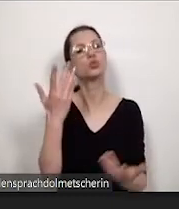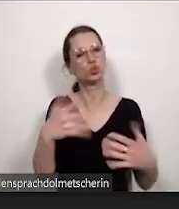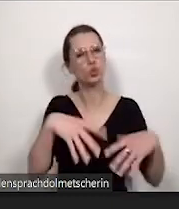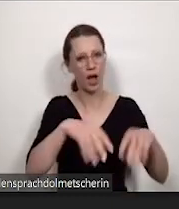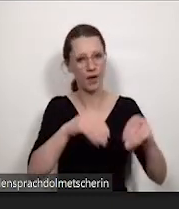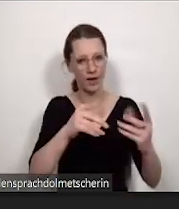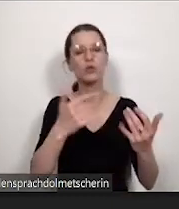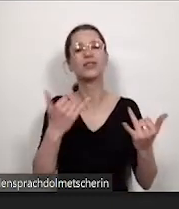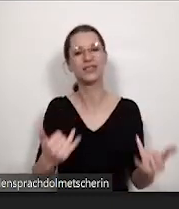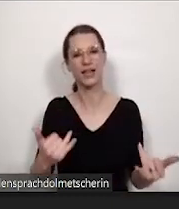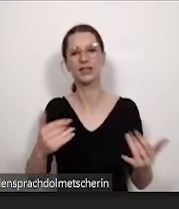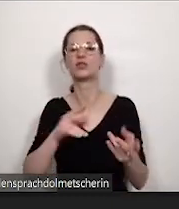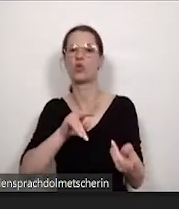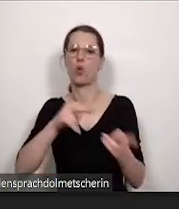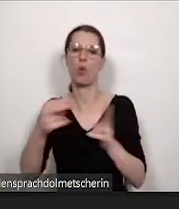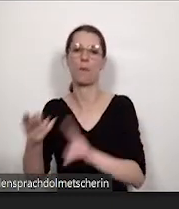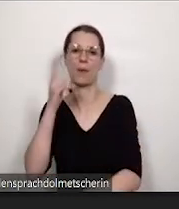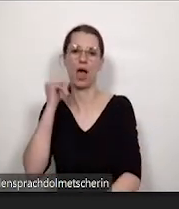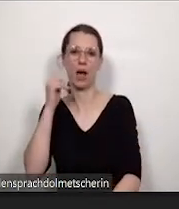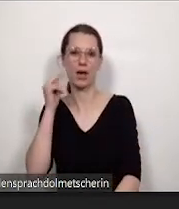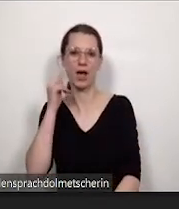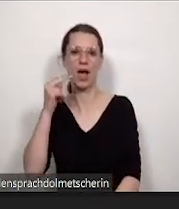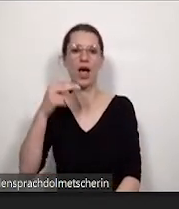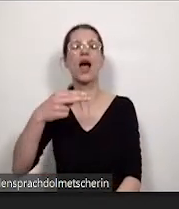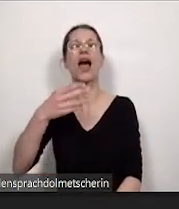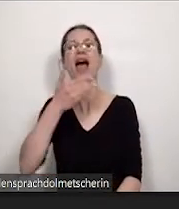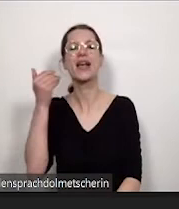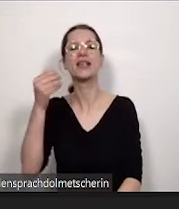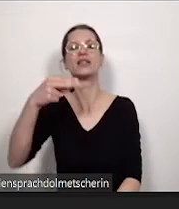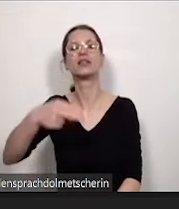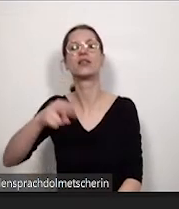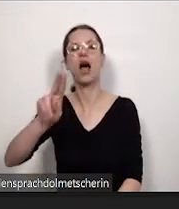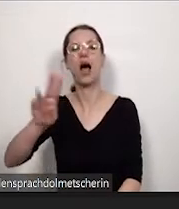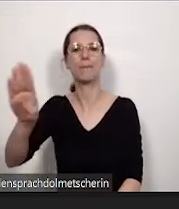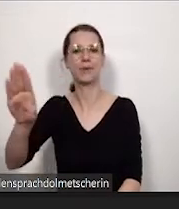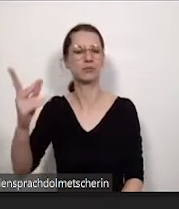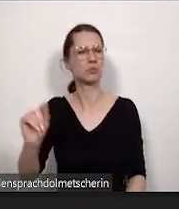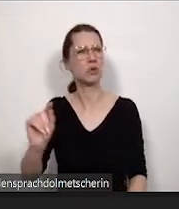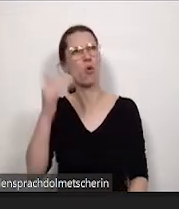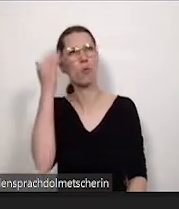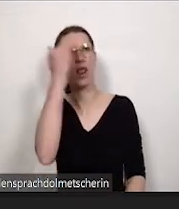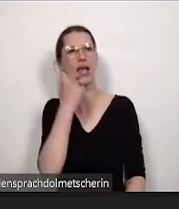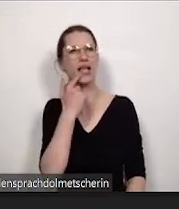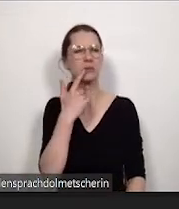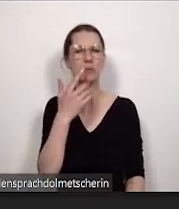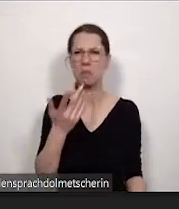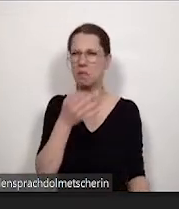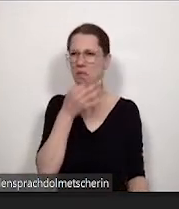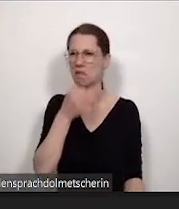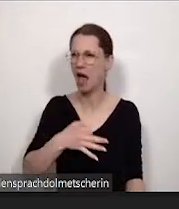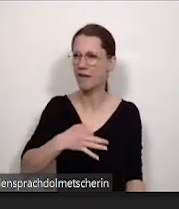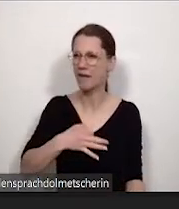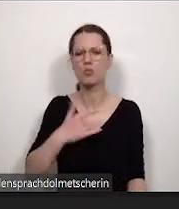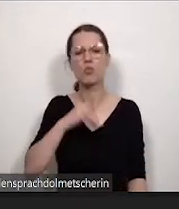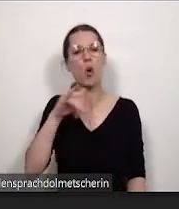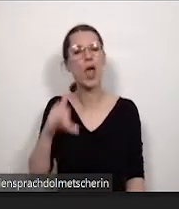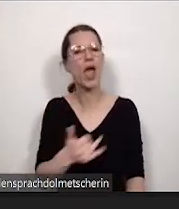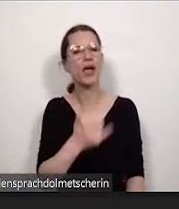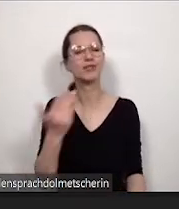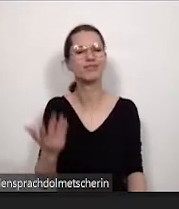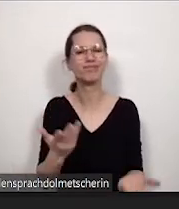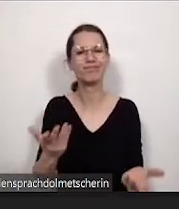Hessen Hub umgenannt wurde, haben wir uns gefragt, ja was sollen wir denn eigentlich für Projekte oder welche